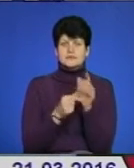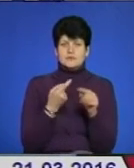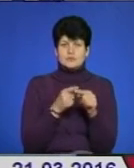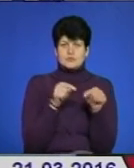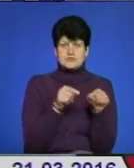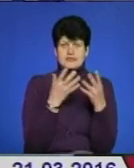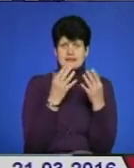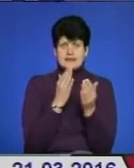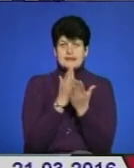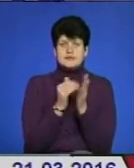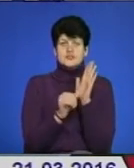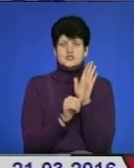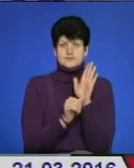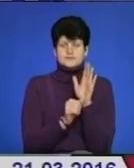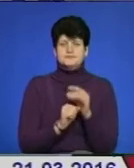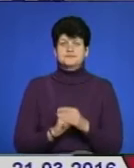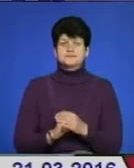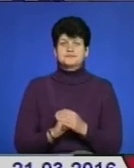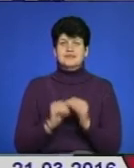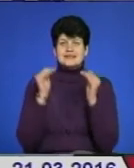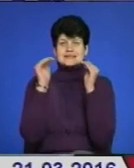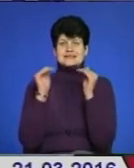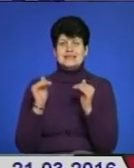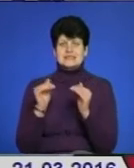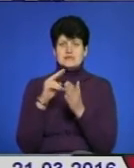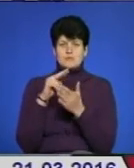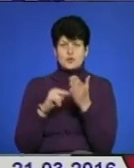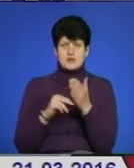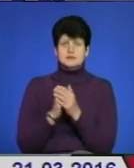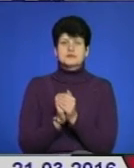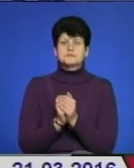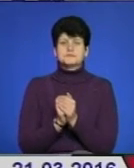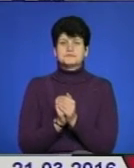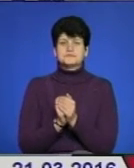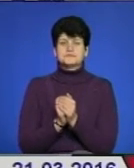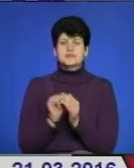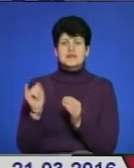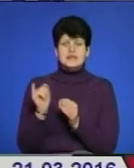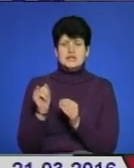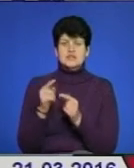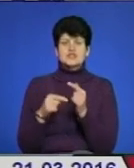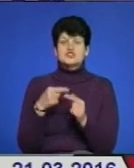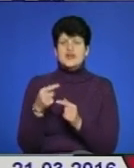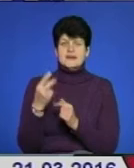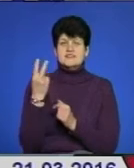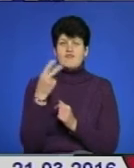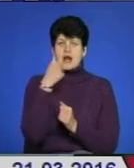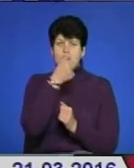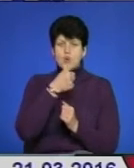працює шість. Знизили податки. І через два роки